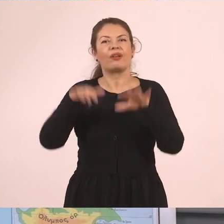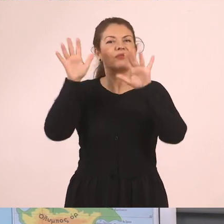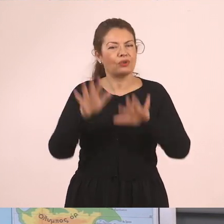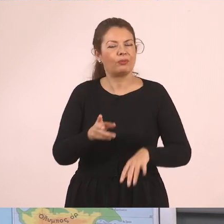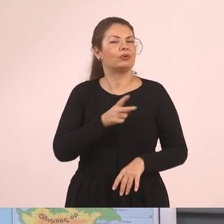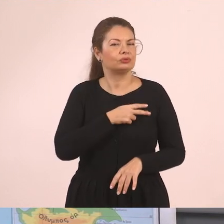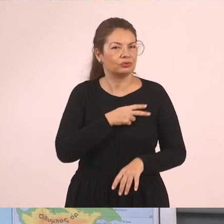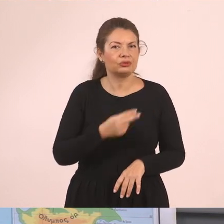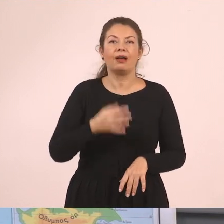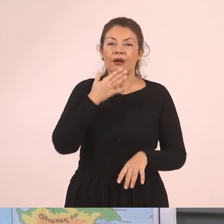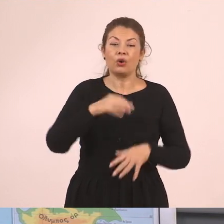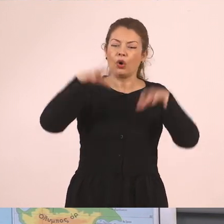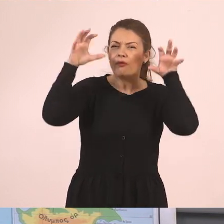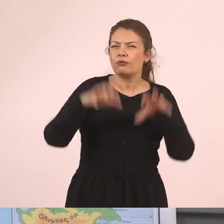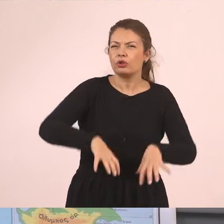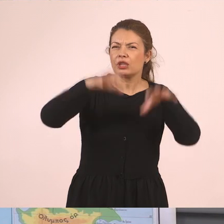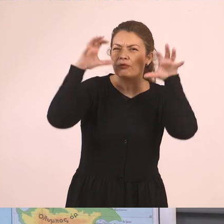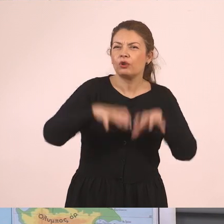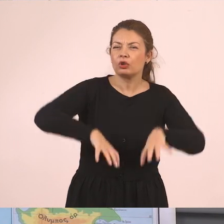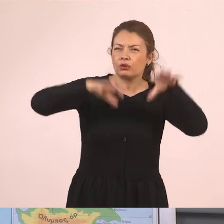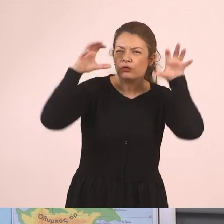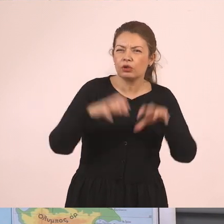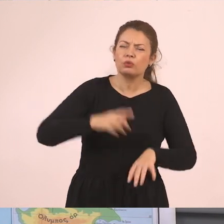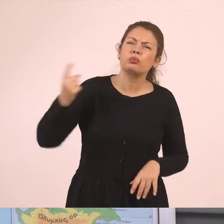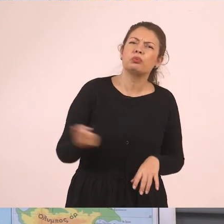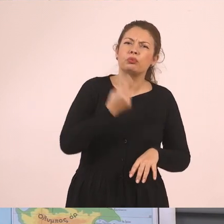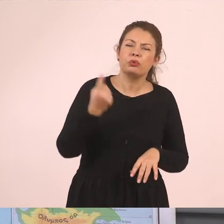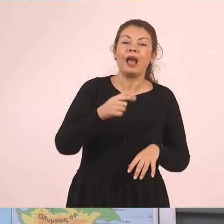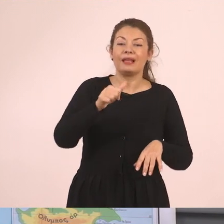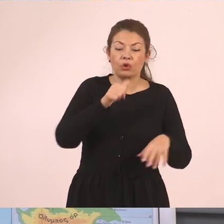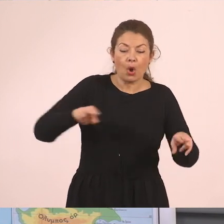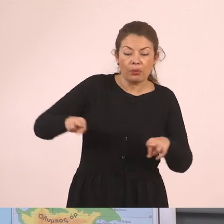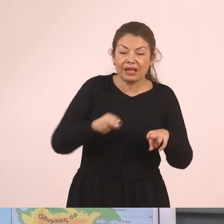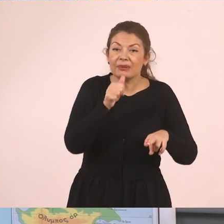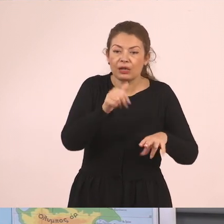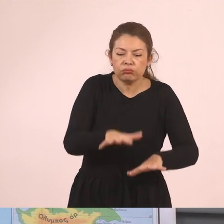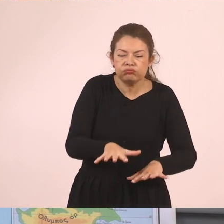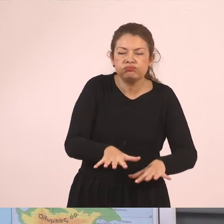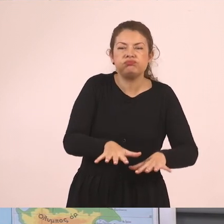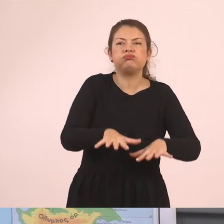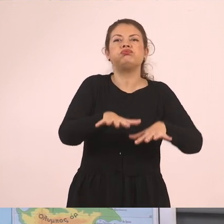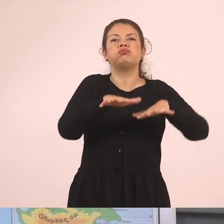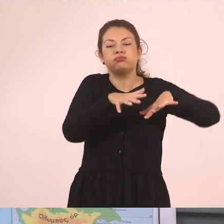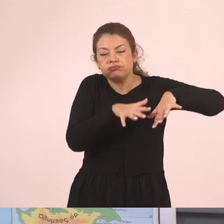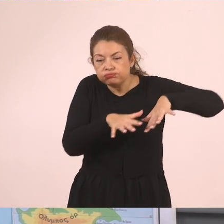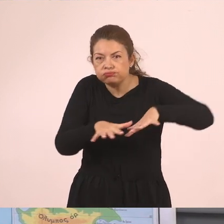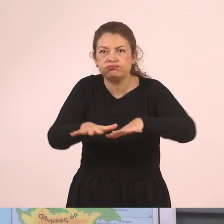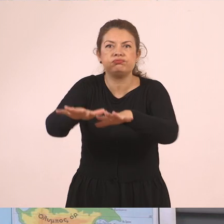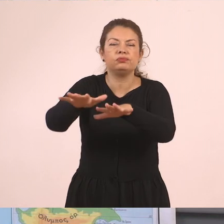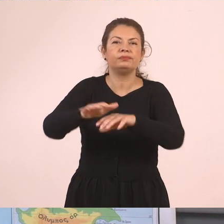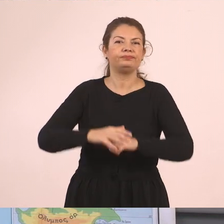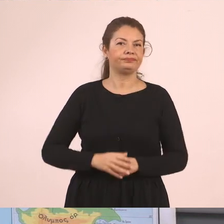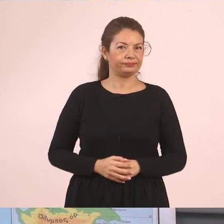Οι βροχοπτώσεις είναι ιδιαίτερες, είναι έντονες και άρα έχουμε πολύ περισσότερο νερό. Πάμε λοιπόν τώρα να δούμε,